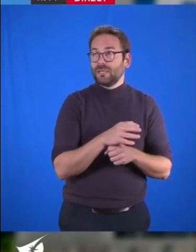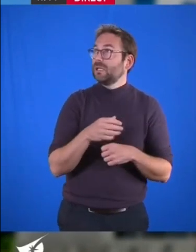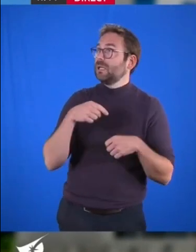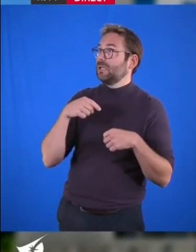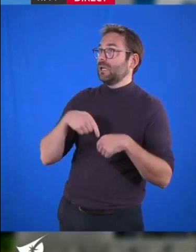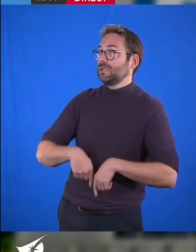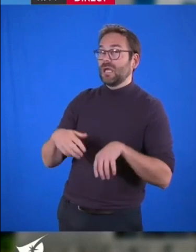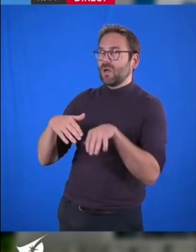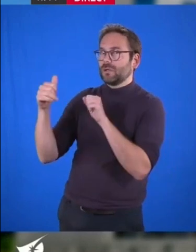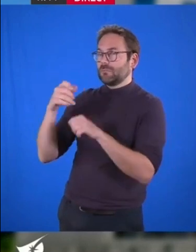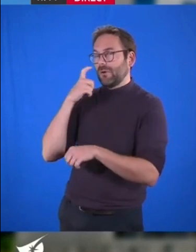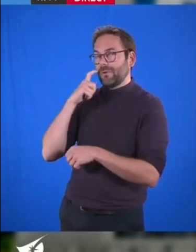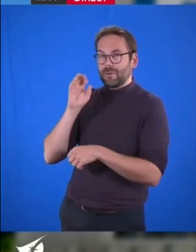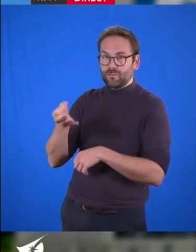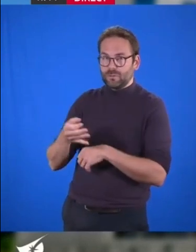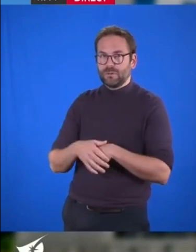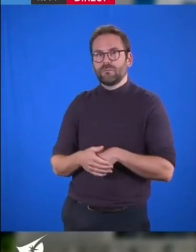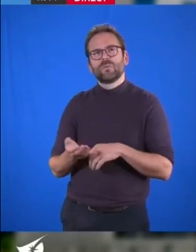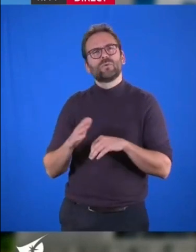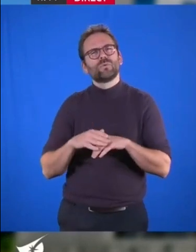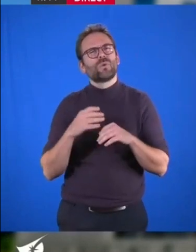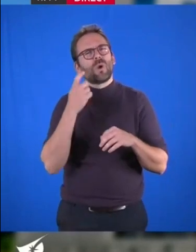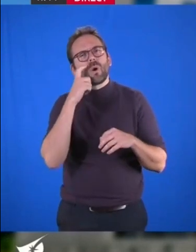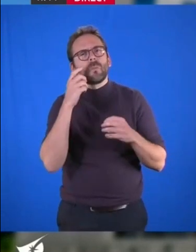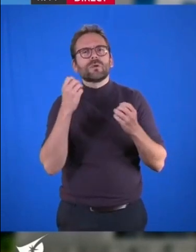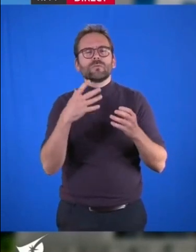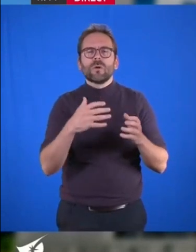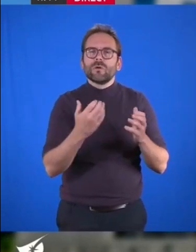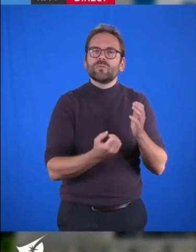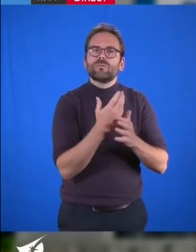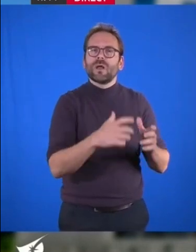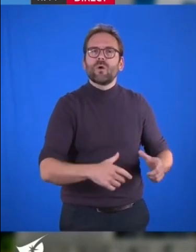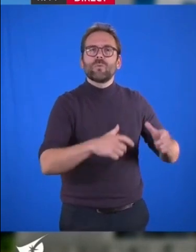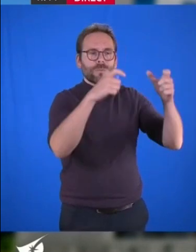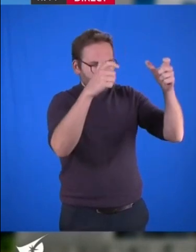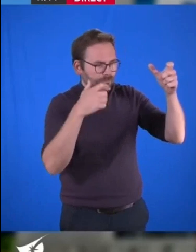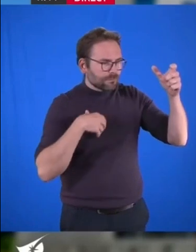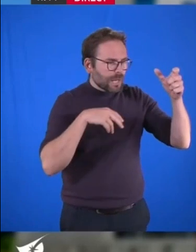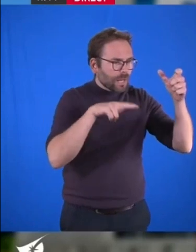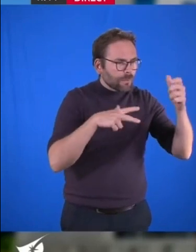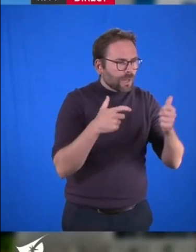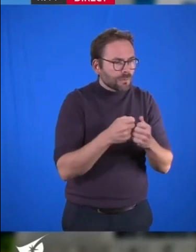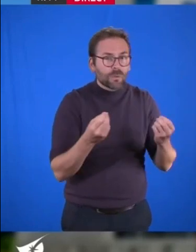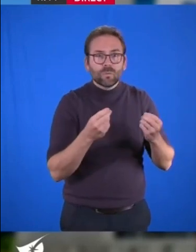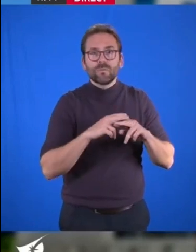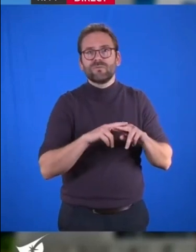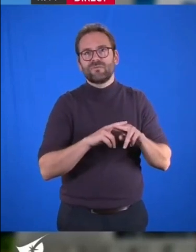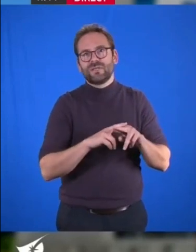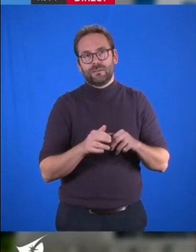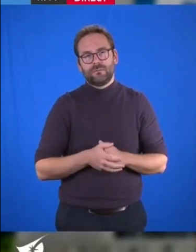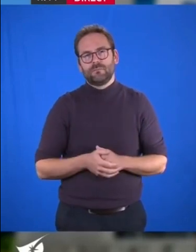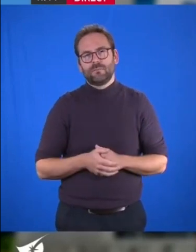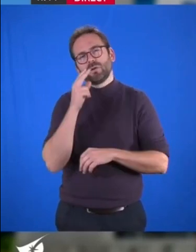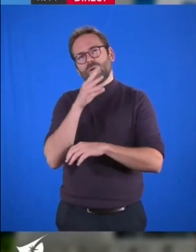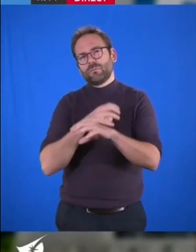nous vérifions trop souvent que dans de très nombreuses constructions neuves, aucun logement n'est adapté. La métropole devrait